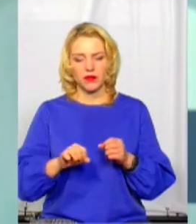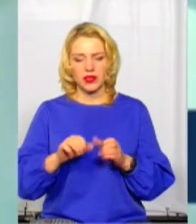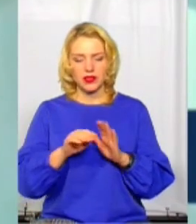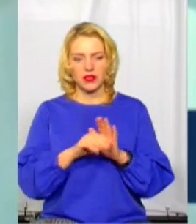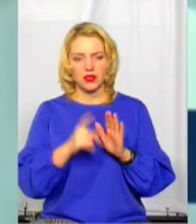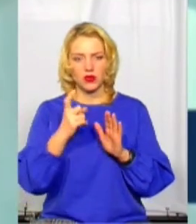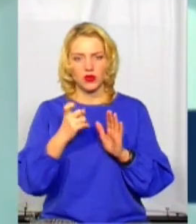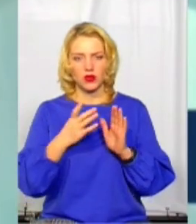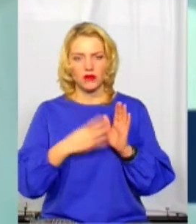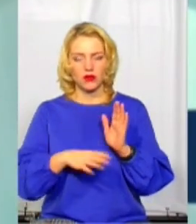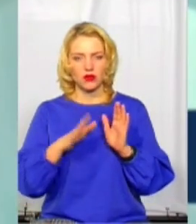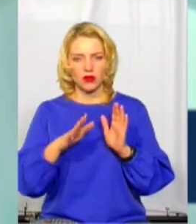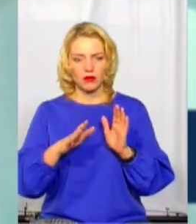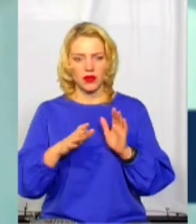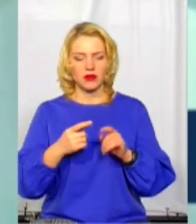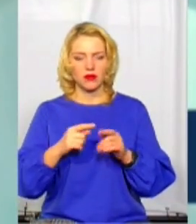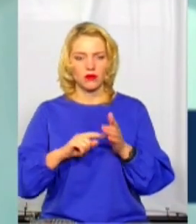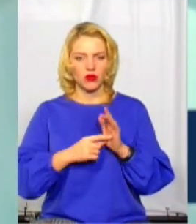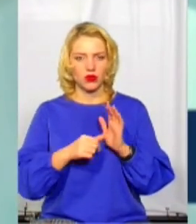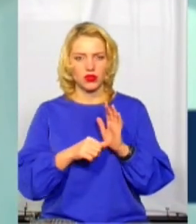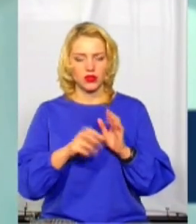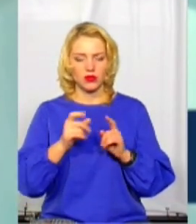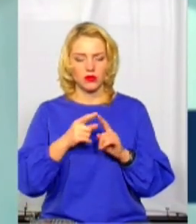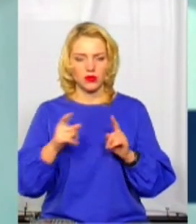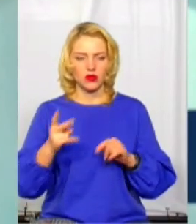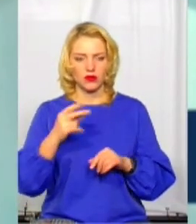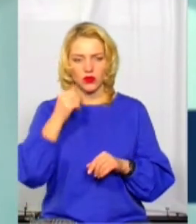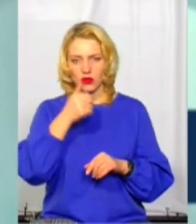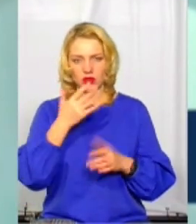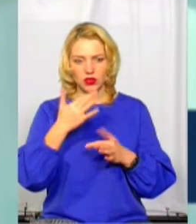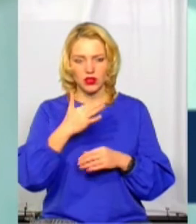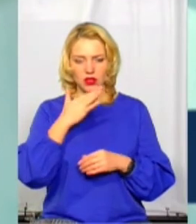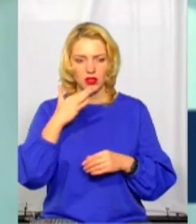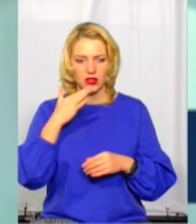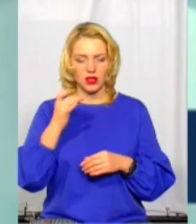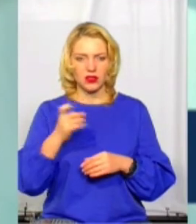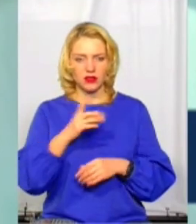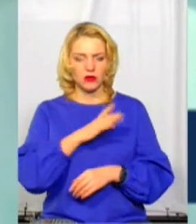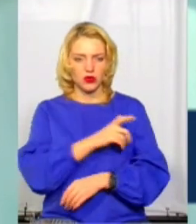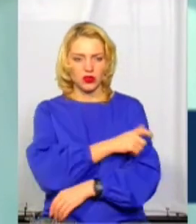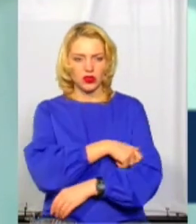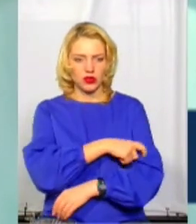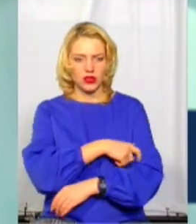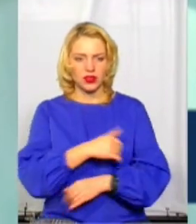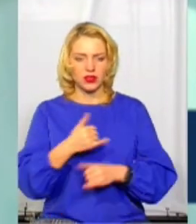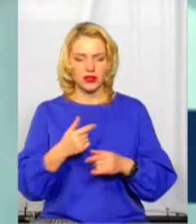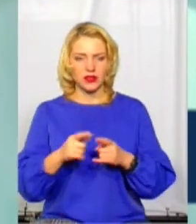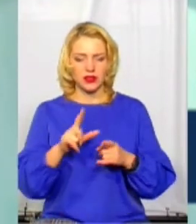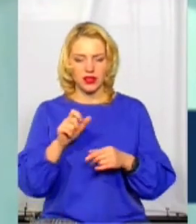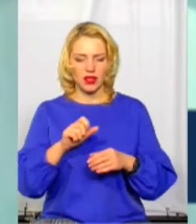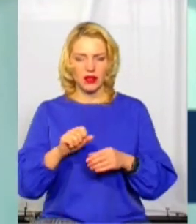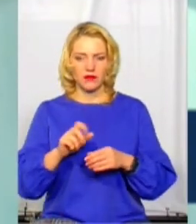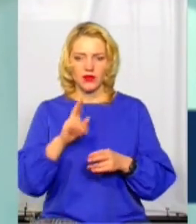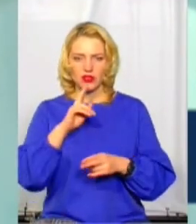195 з позначкою 6 за такий вид правопорушення. Але протягом двох років, скільки ми разів не чергували, відповідно за саме порушення, до нас